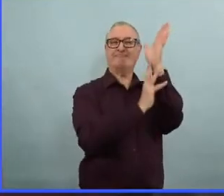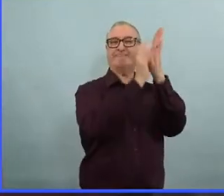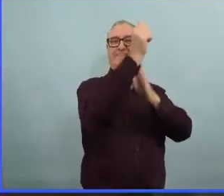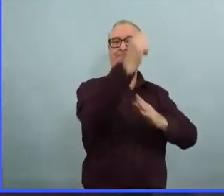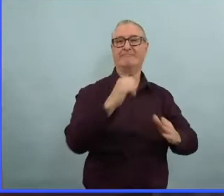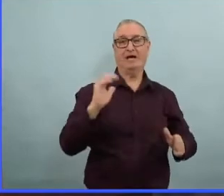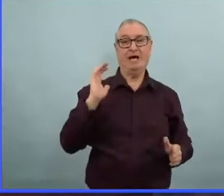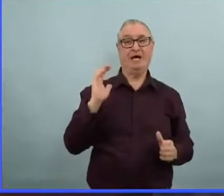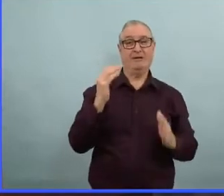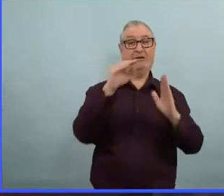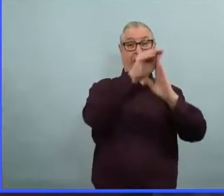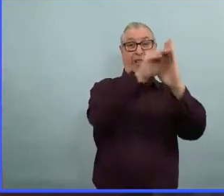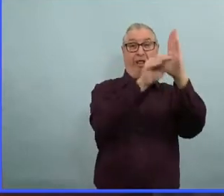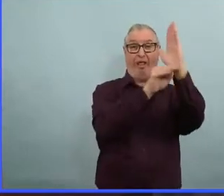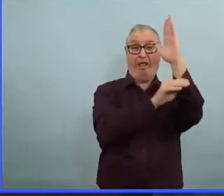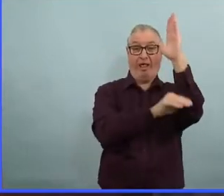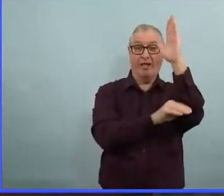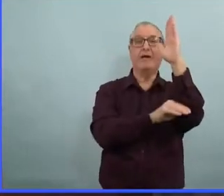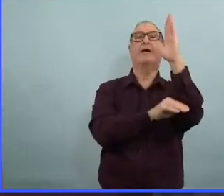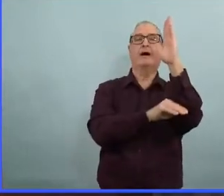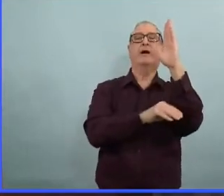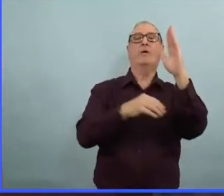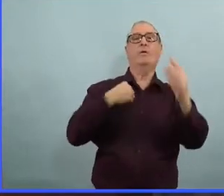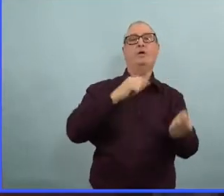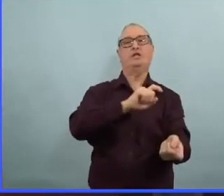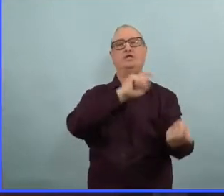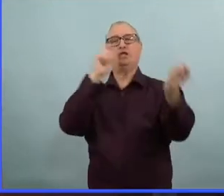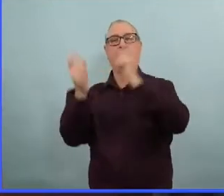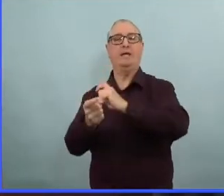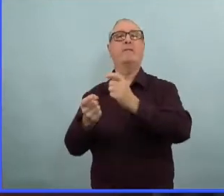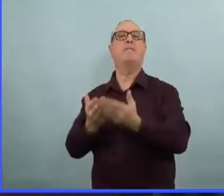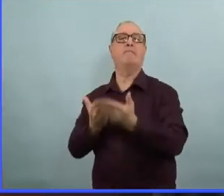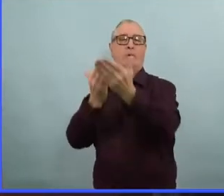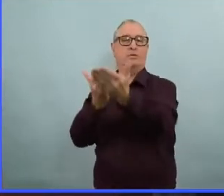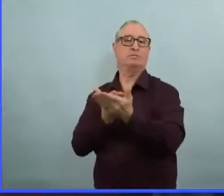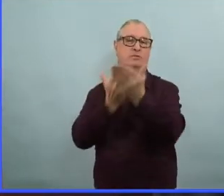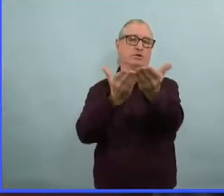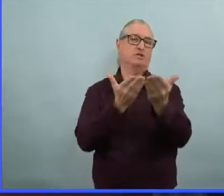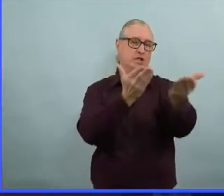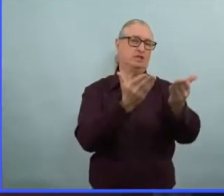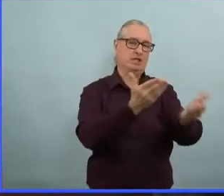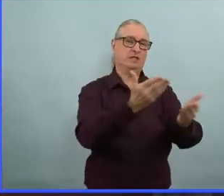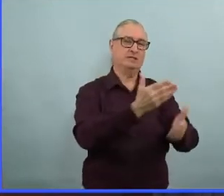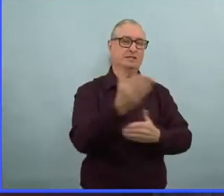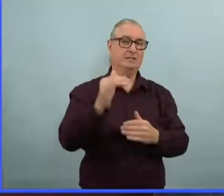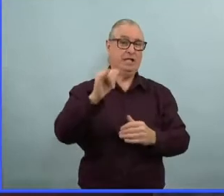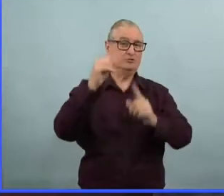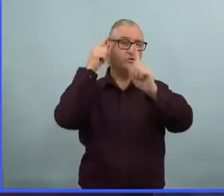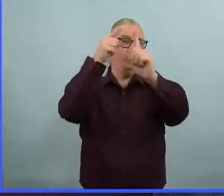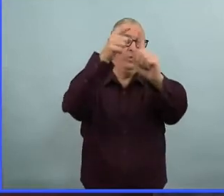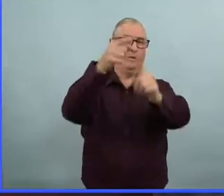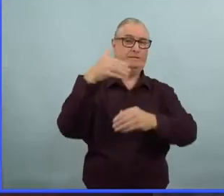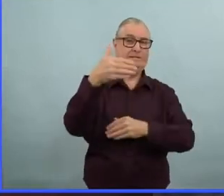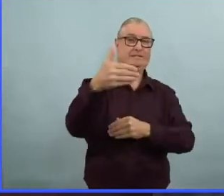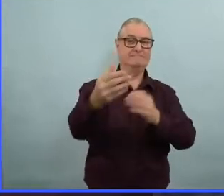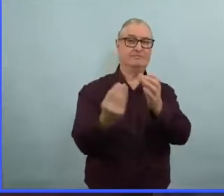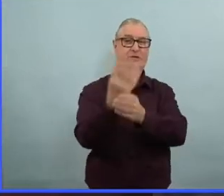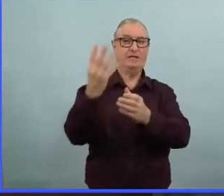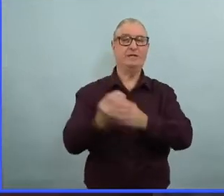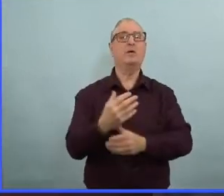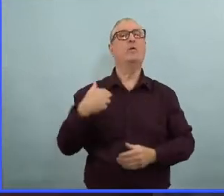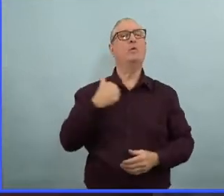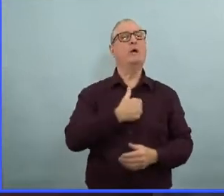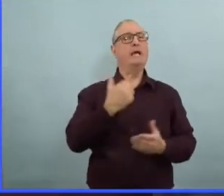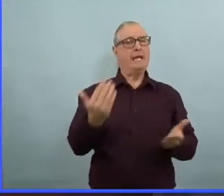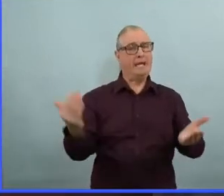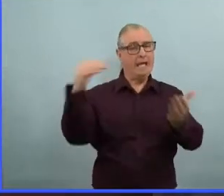des restrictions. Je veux remercier les plus de 87 % des Manitobains de 18 ans ou plus qui se sont fait vacciner avec au moins